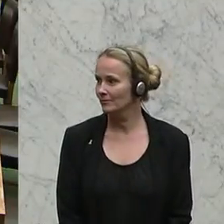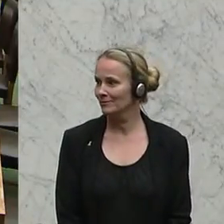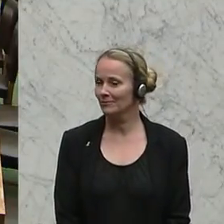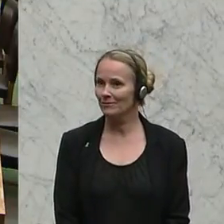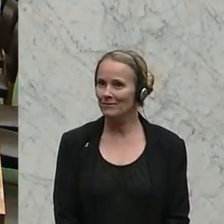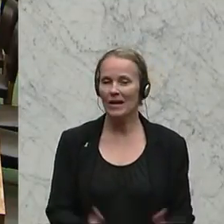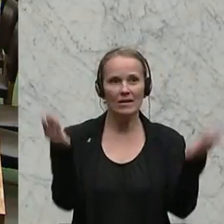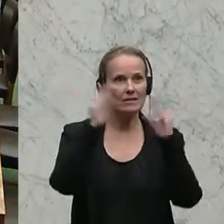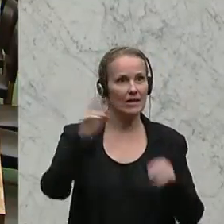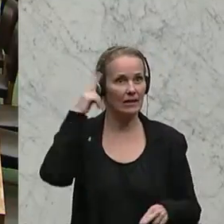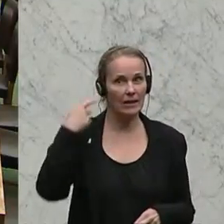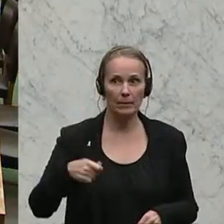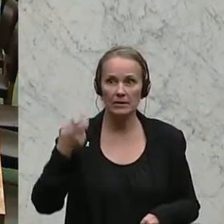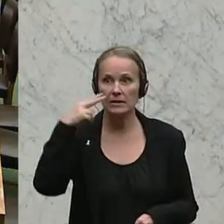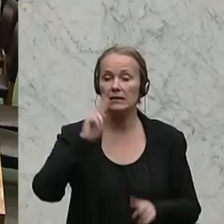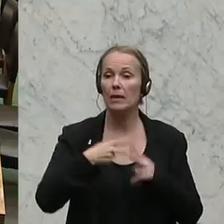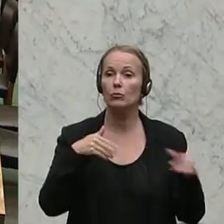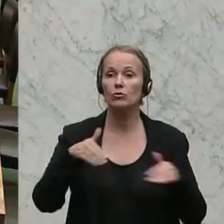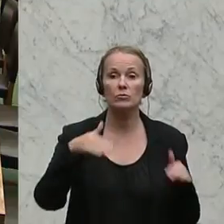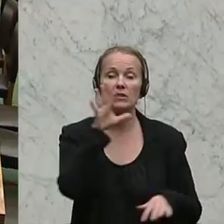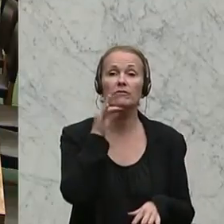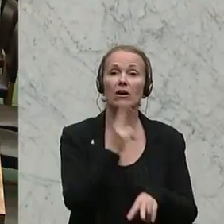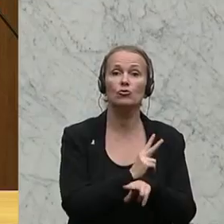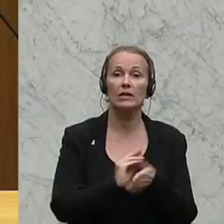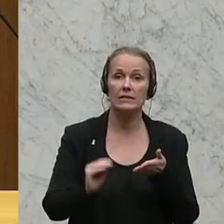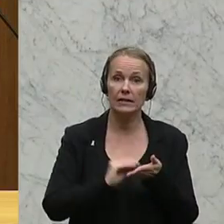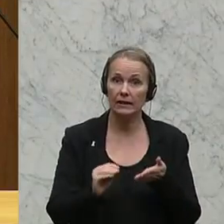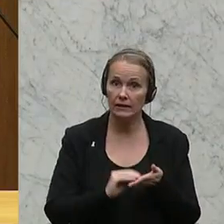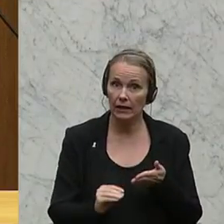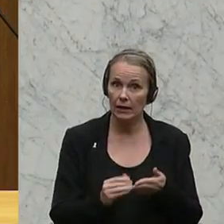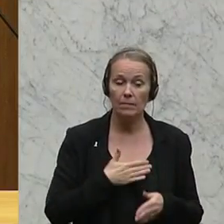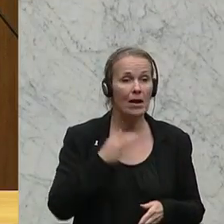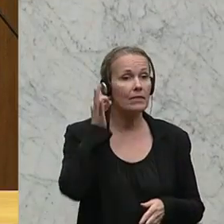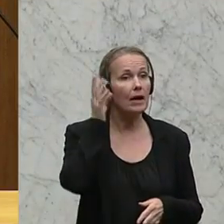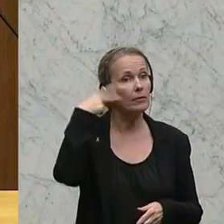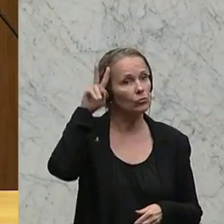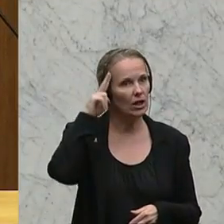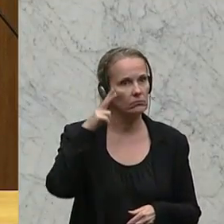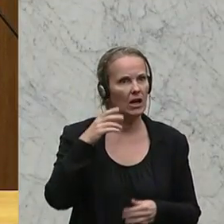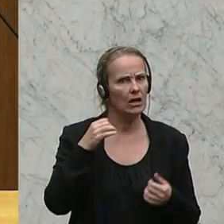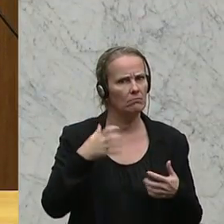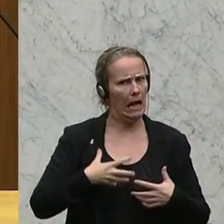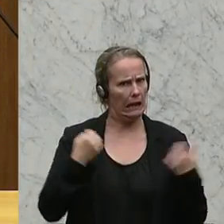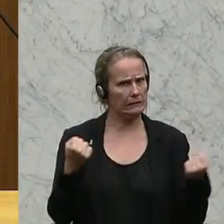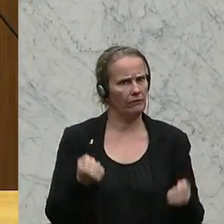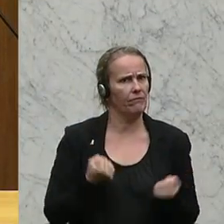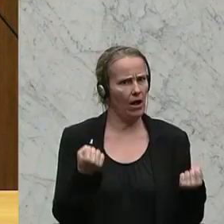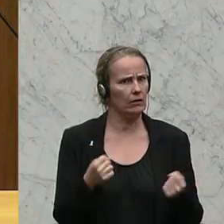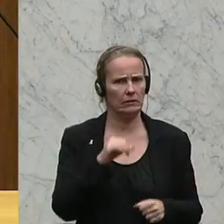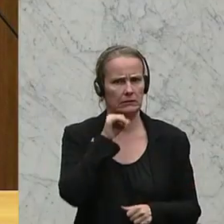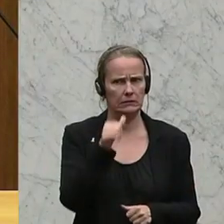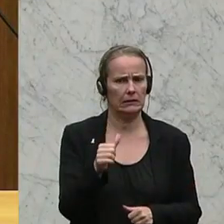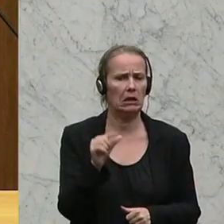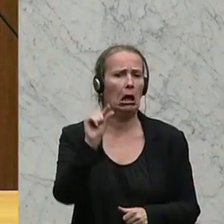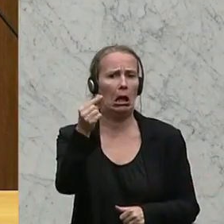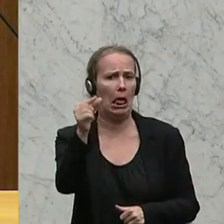Sehr geehrter Herr Präsident, Herr Bundesminister, Frau Staatssekretärin, meine Damen und Herren, aggressives Verhalten ist kein Kabbaliersdelikt und es ist daher